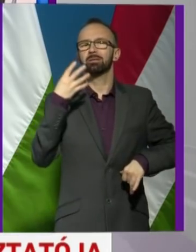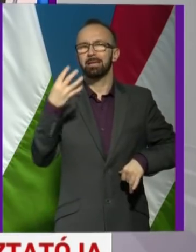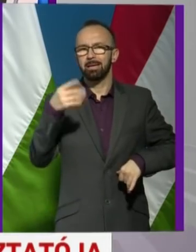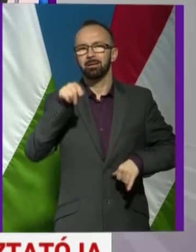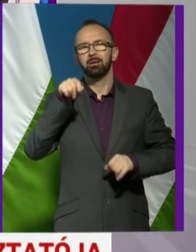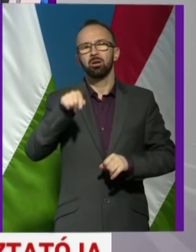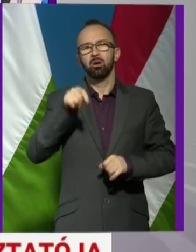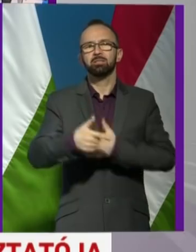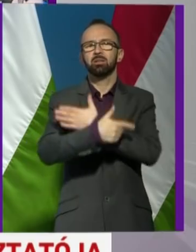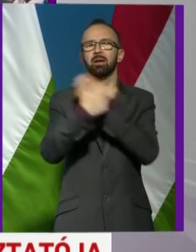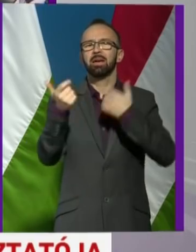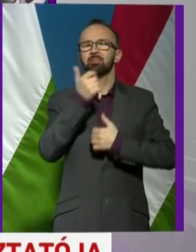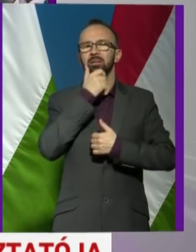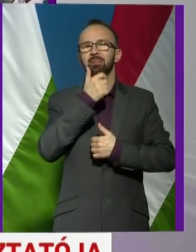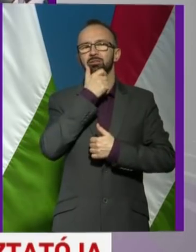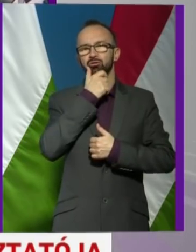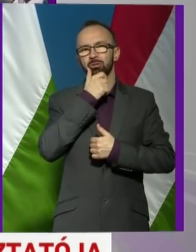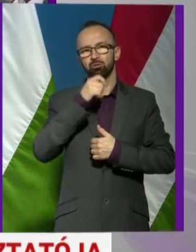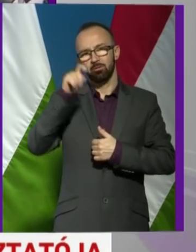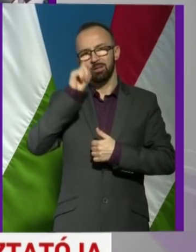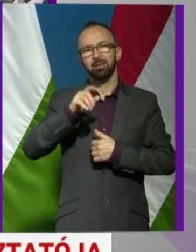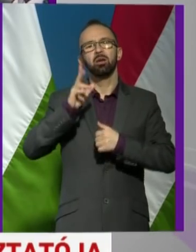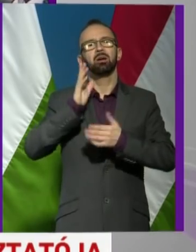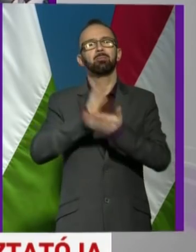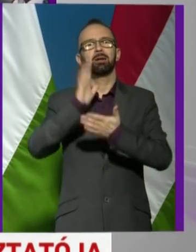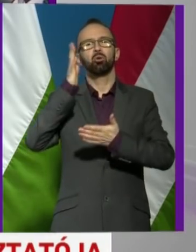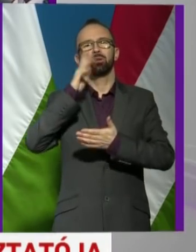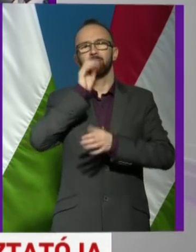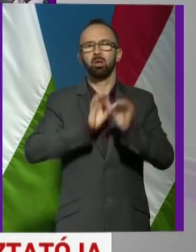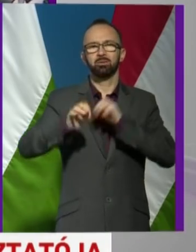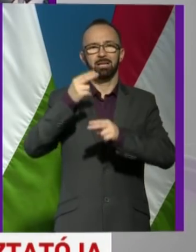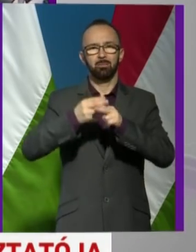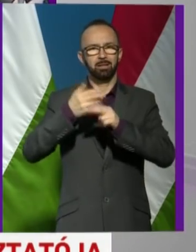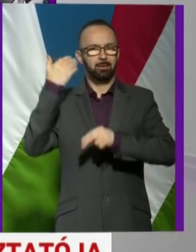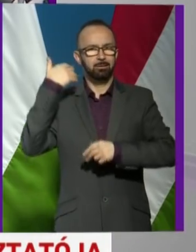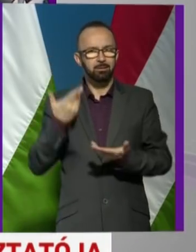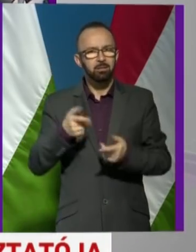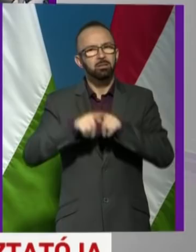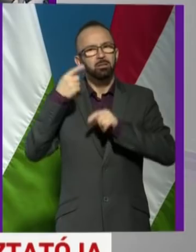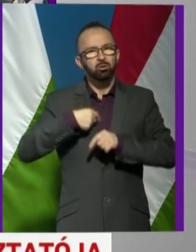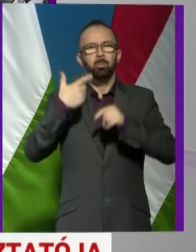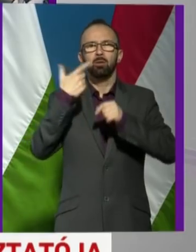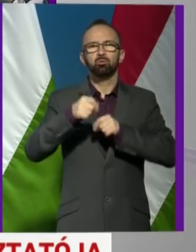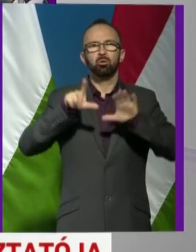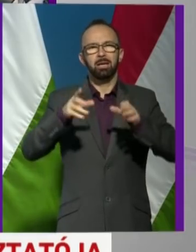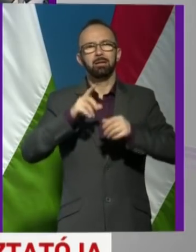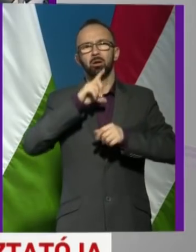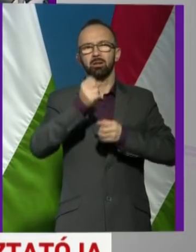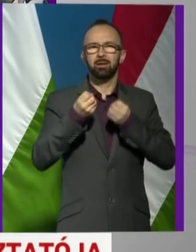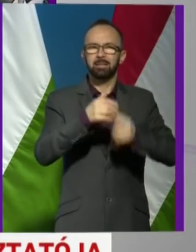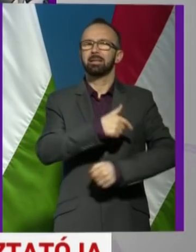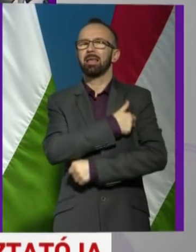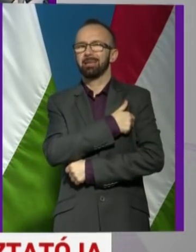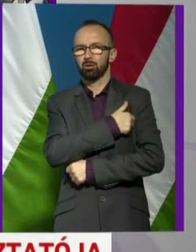azt a 70 éves idős férfit, aki ugye az 5. magyarországi beteg. Úgy tudjuk aztán 27-én engedték haza